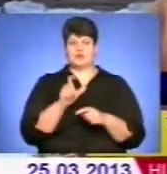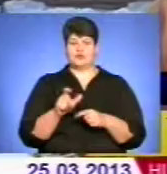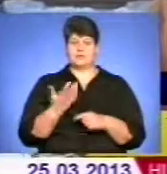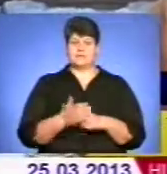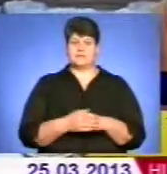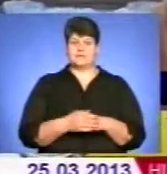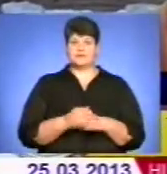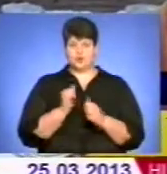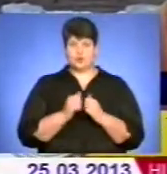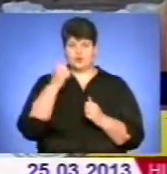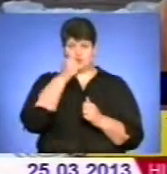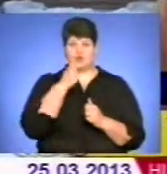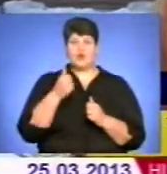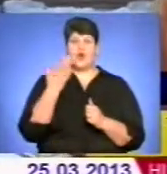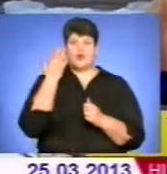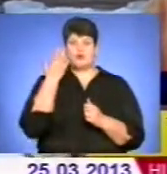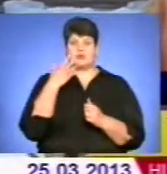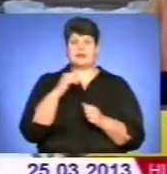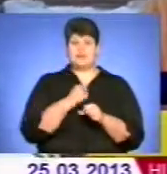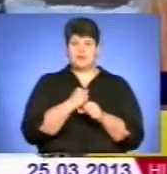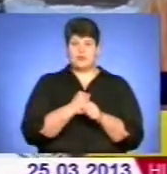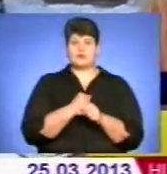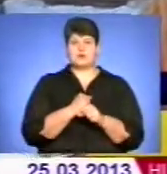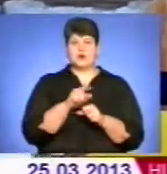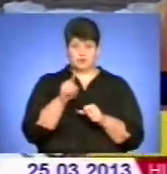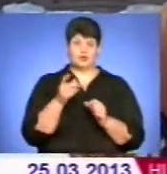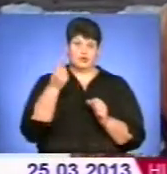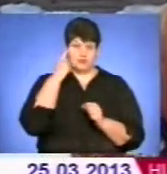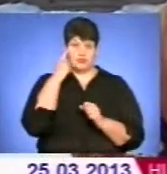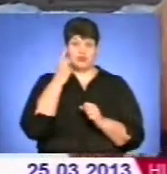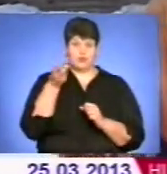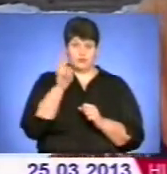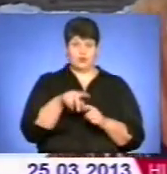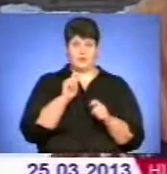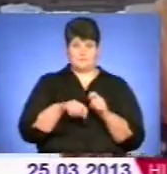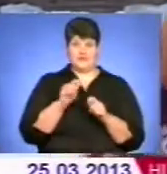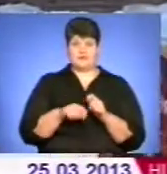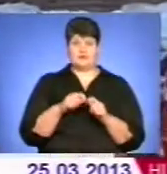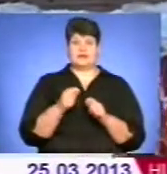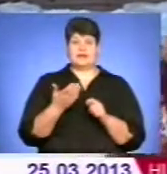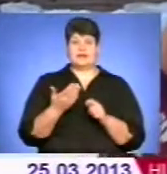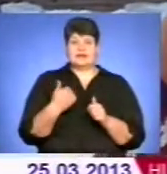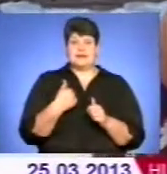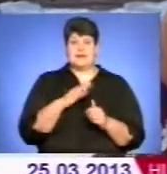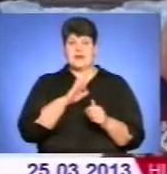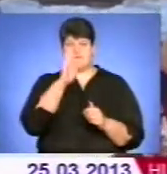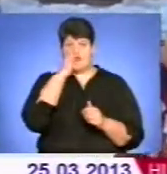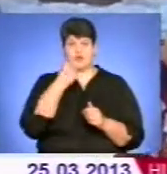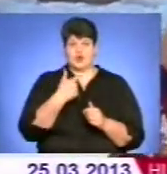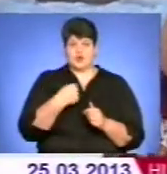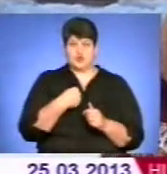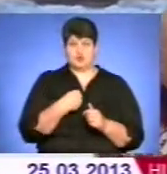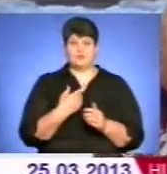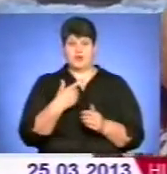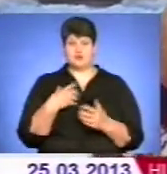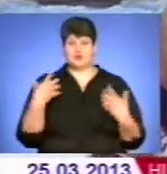проходити флюорографію? Я на роботі роблю, а тут при нагоді, думаю, зайду, теж провірю, бо я не ворожчому, я здоров'я. Зазвичай